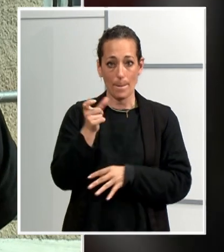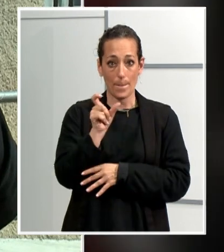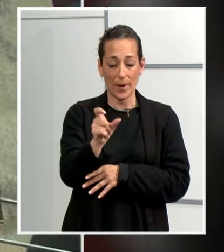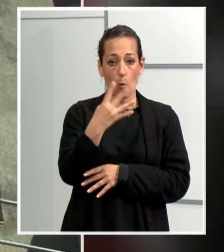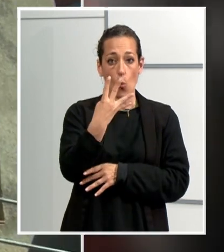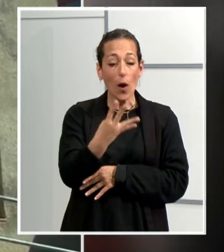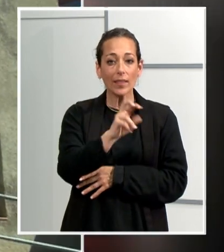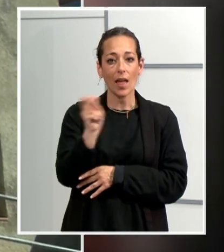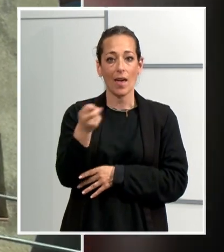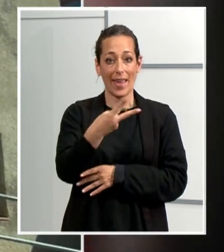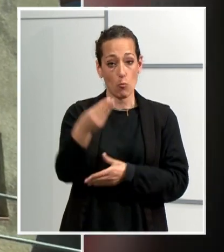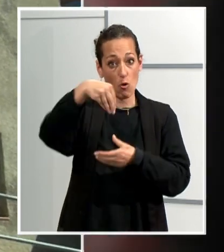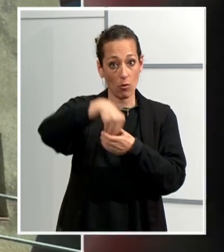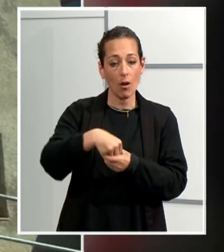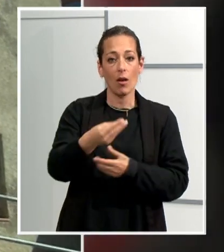4 euros.